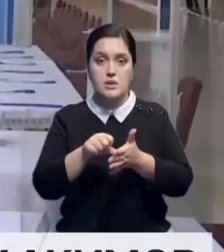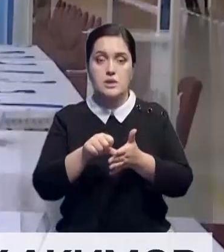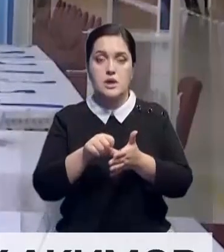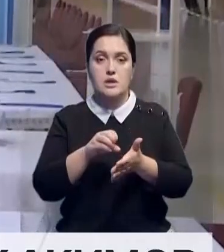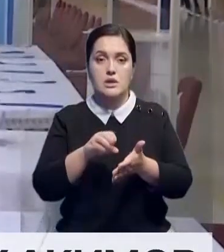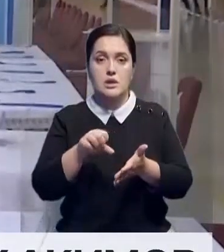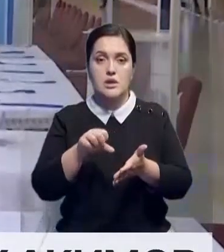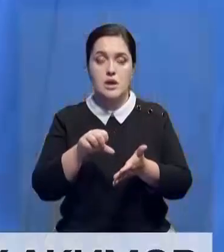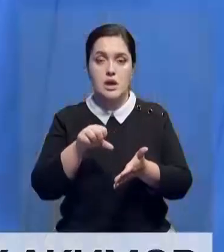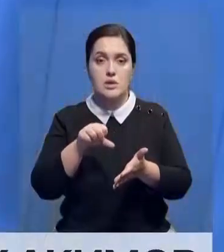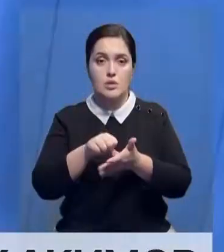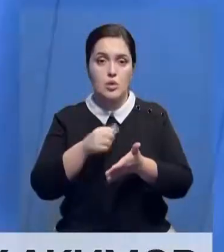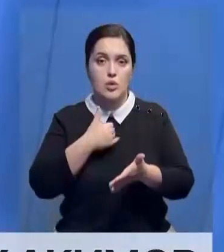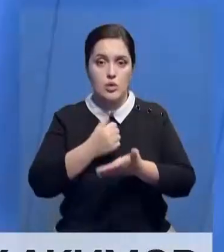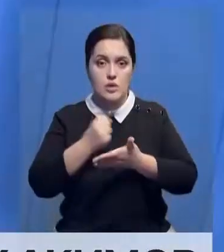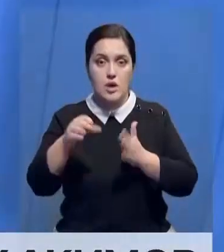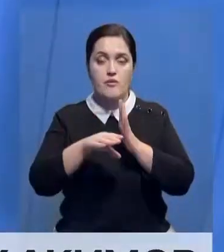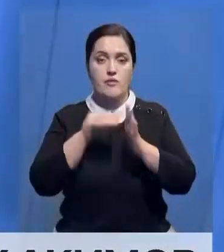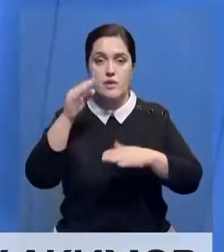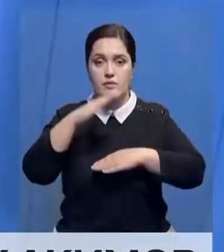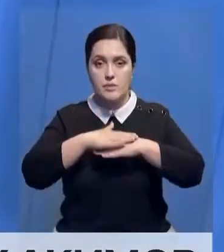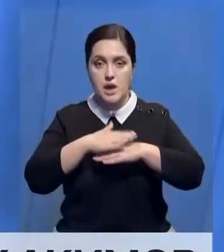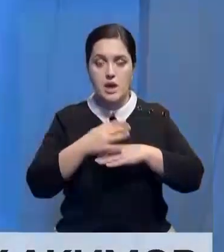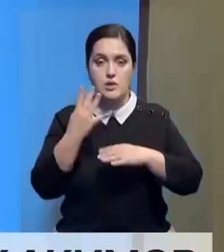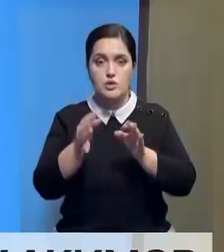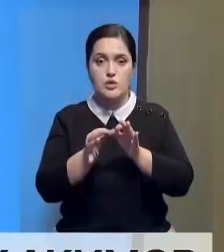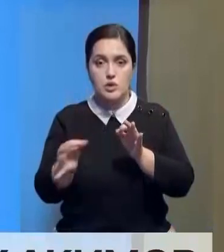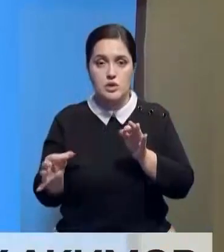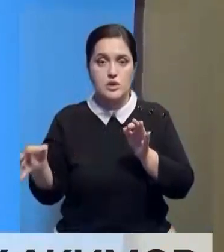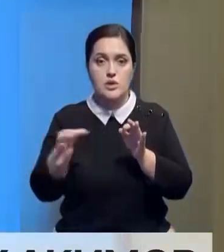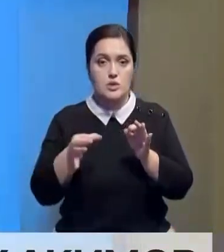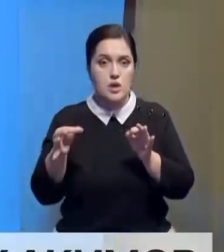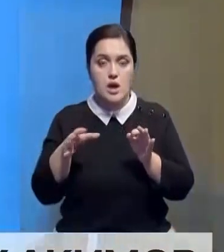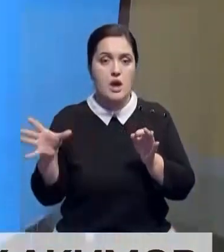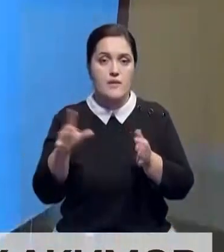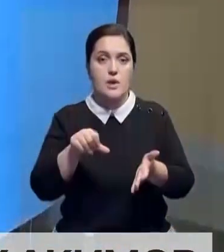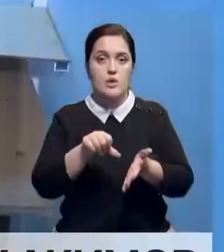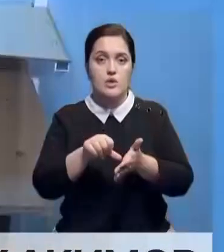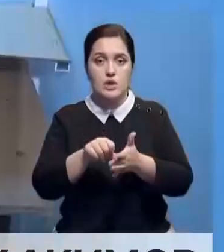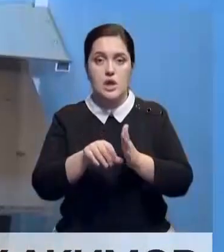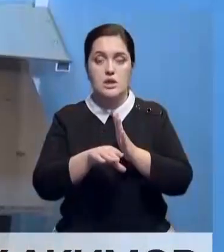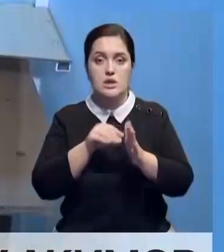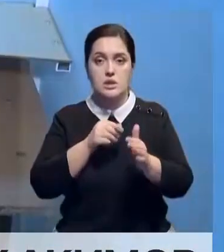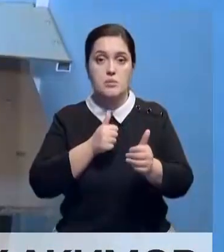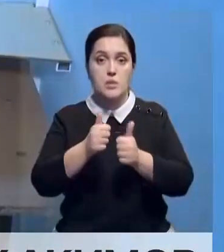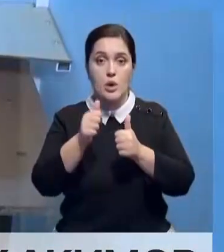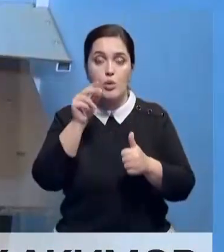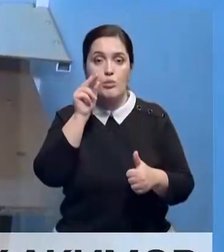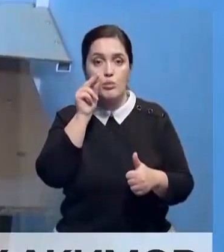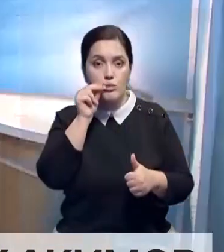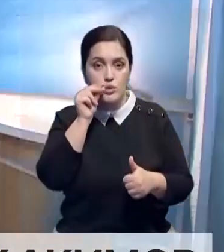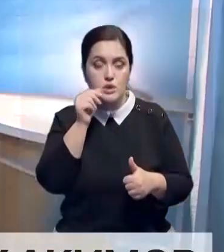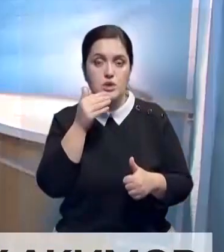Один претендент зарегистрирован в качестве кандидата. Отмечу, выборы Акимов состоятся в четырех районах области. Все участники